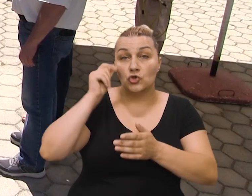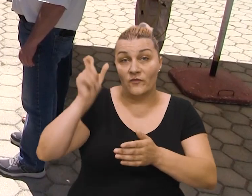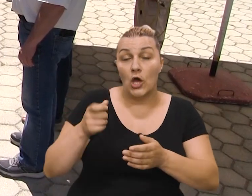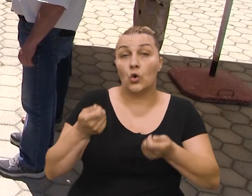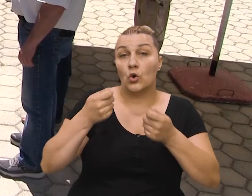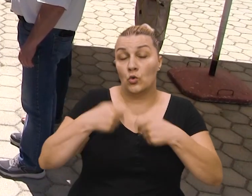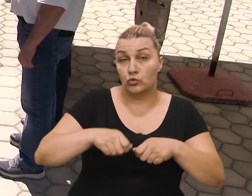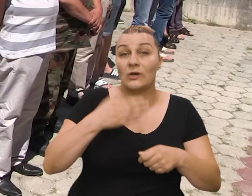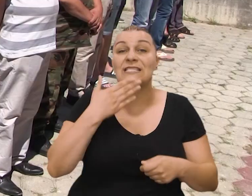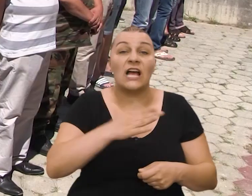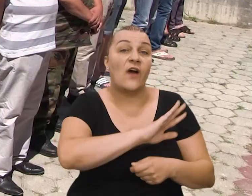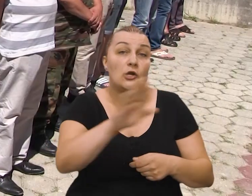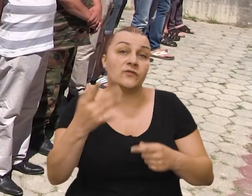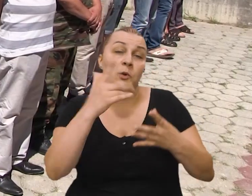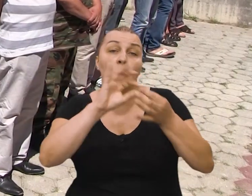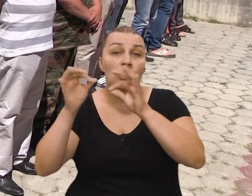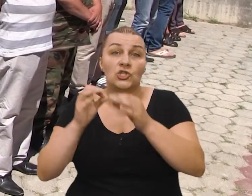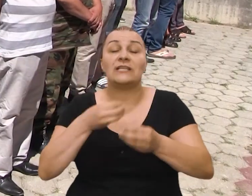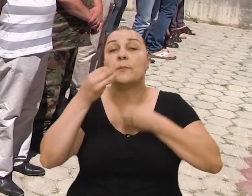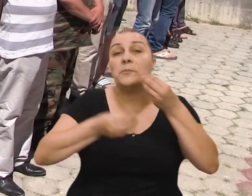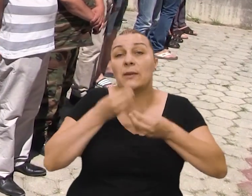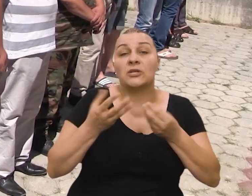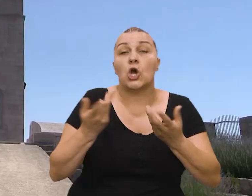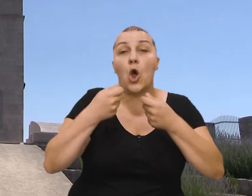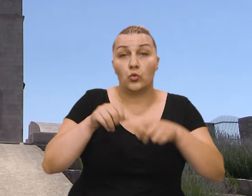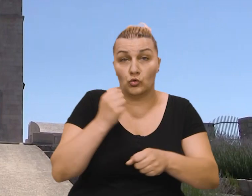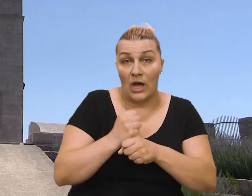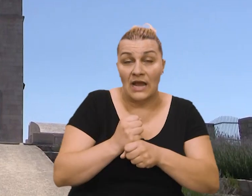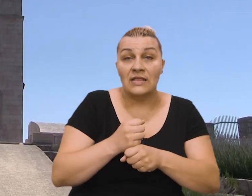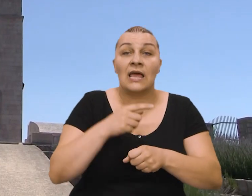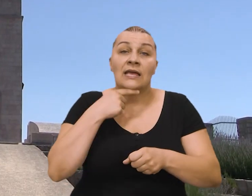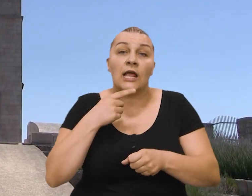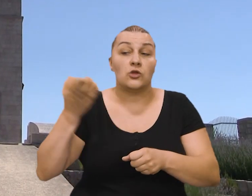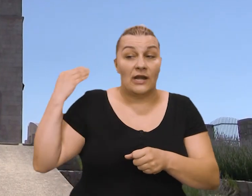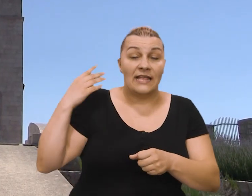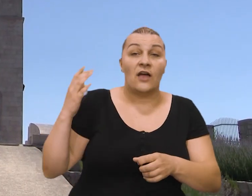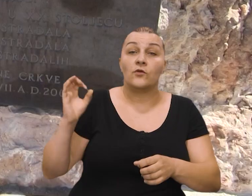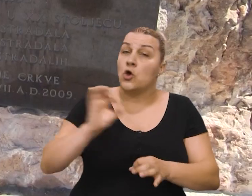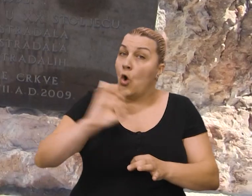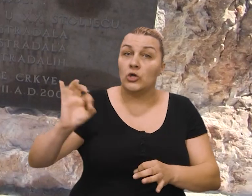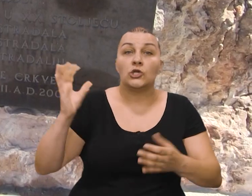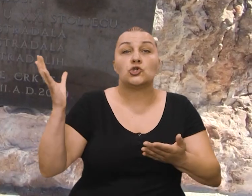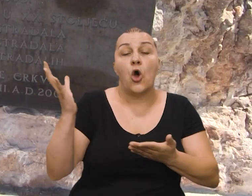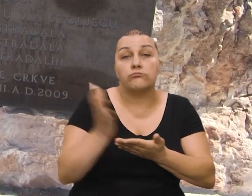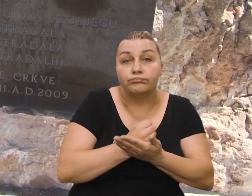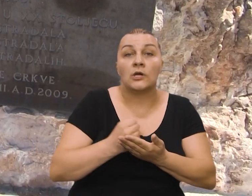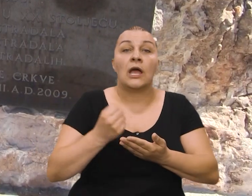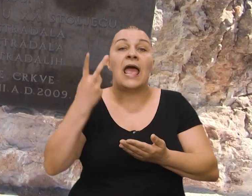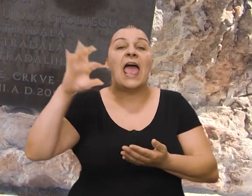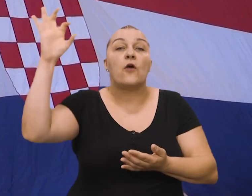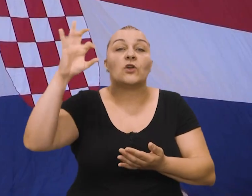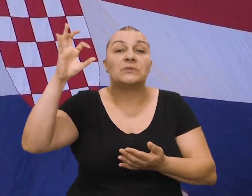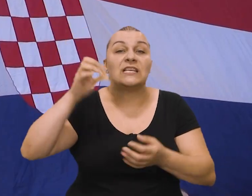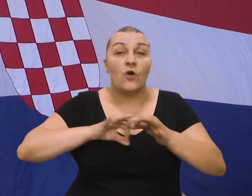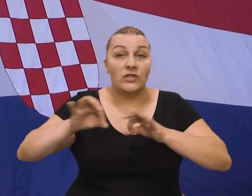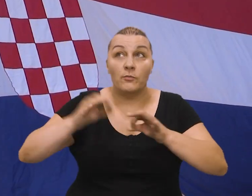udruge je zahvalio svima na dolazku, te u pare čelni sa prepričao rad udruge izvjesiših o nedavno sjajno odrađenom poslu o povlačenju financijskih